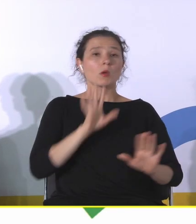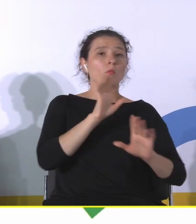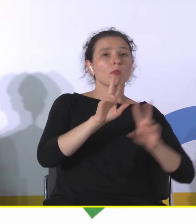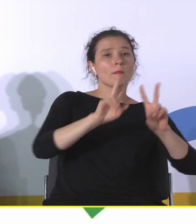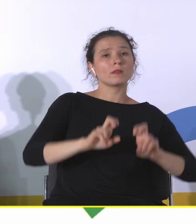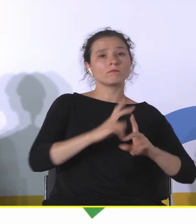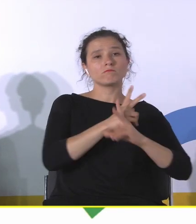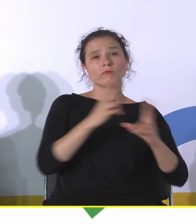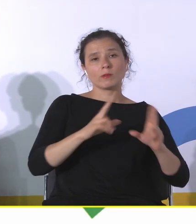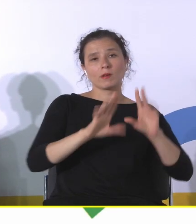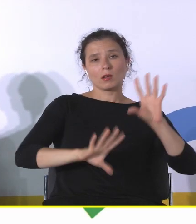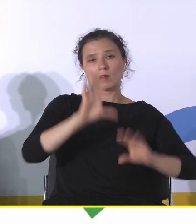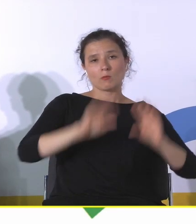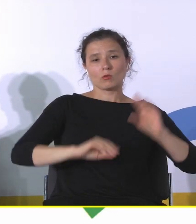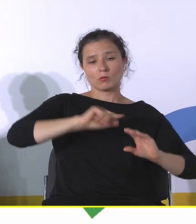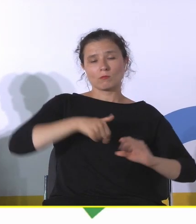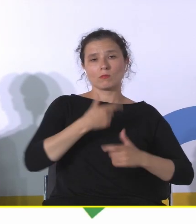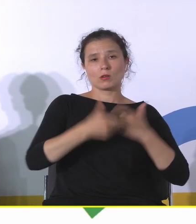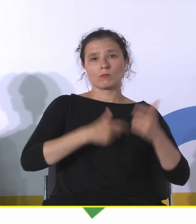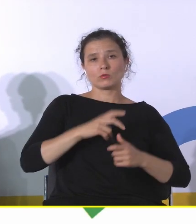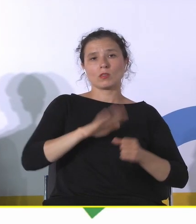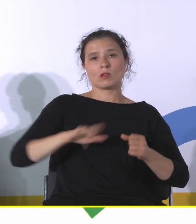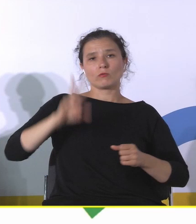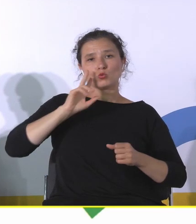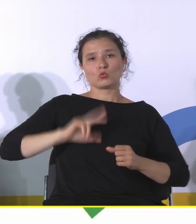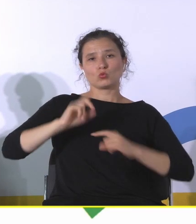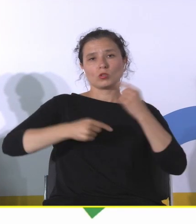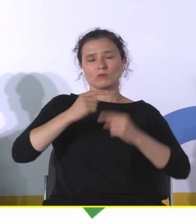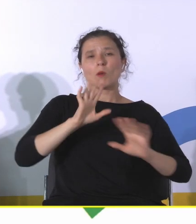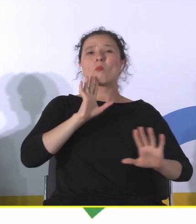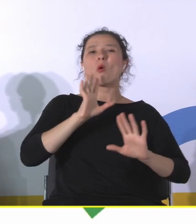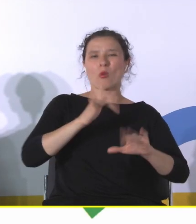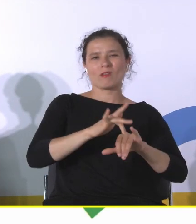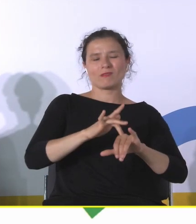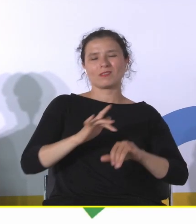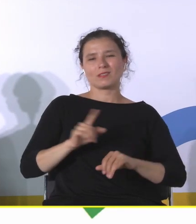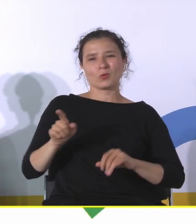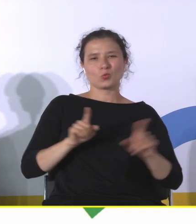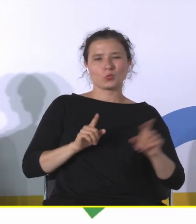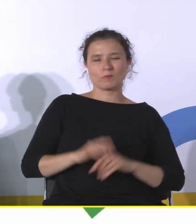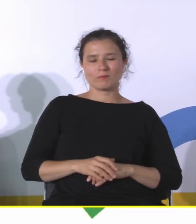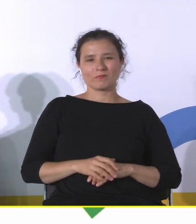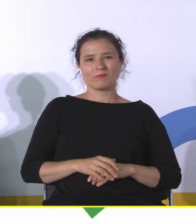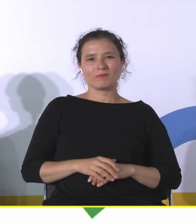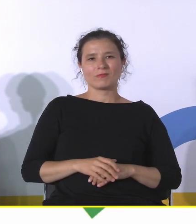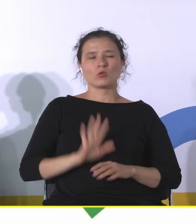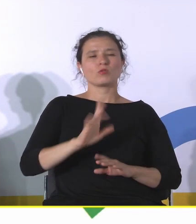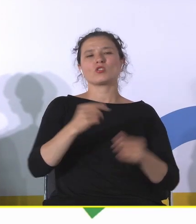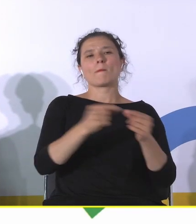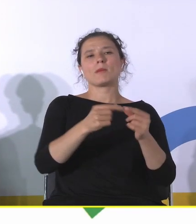raportu robionego przez Narodowy Instytut Dziedzictwa nam wychodzą. Czyli to nie jest tylko zostawiony bilet, ale też jest